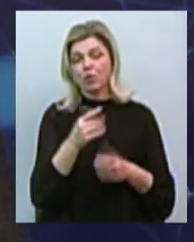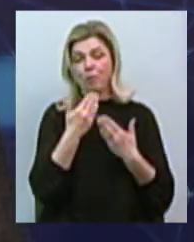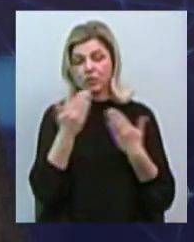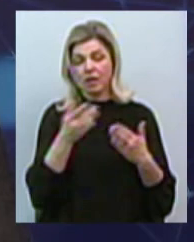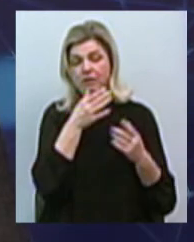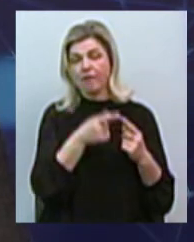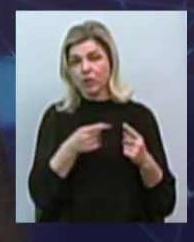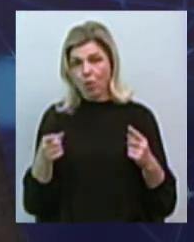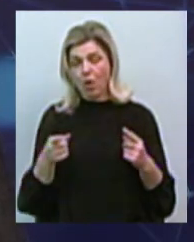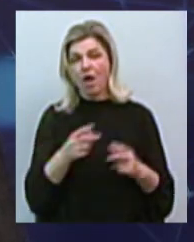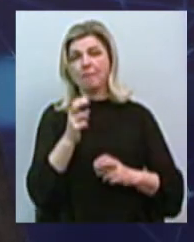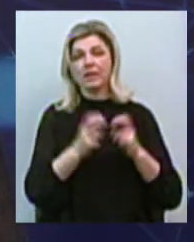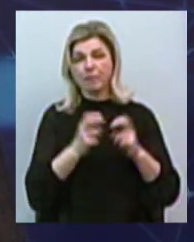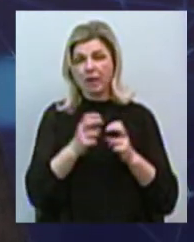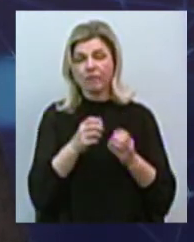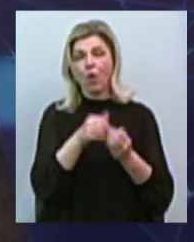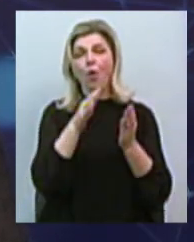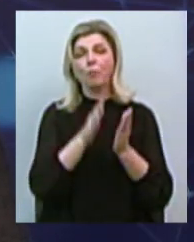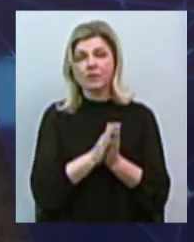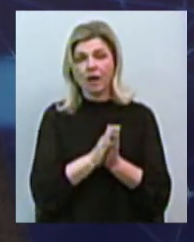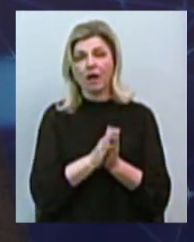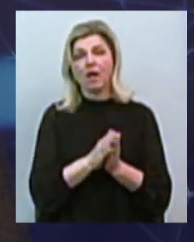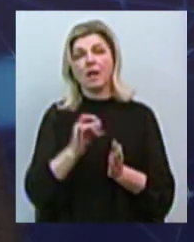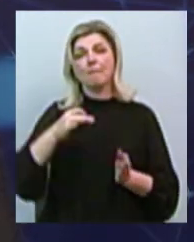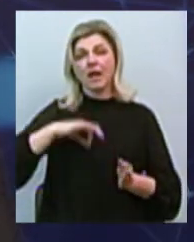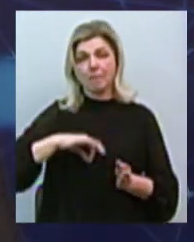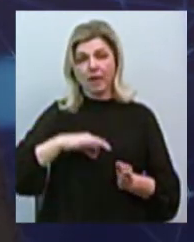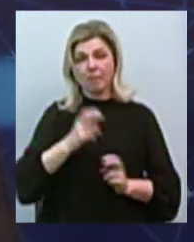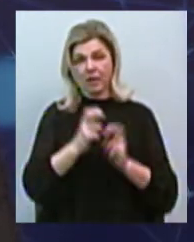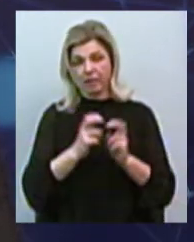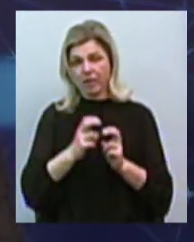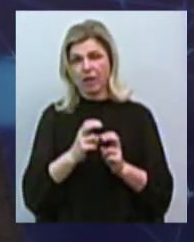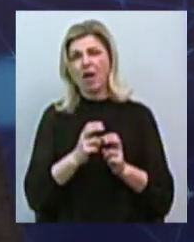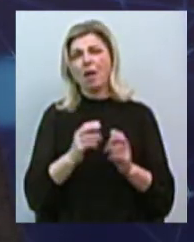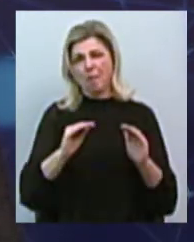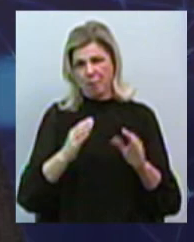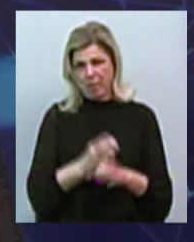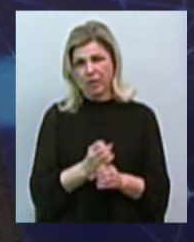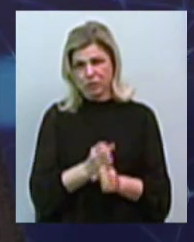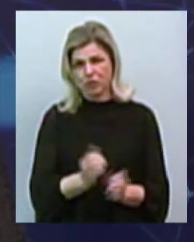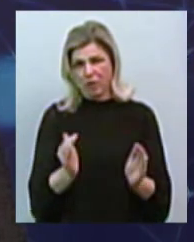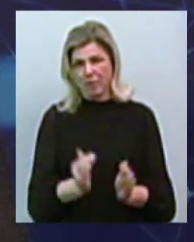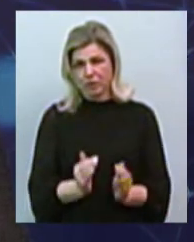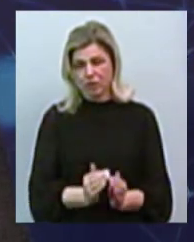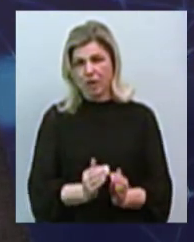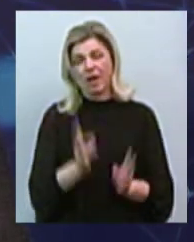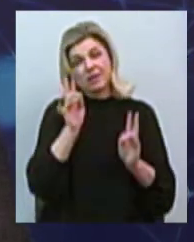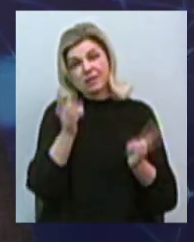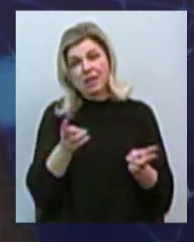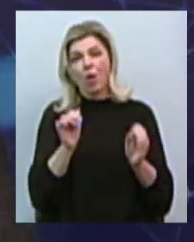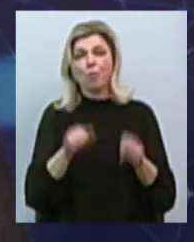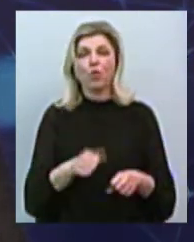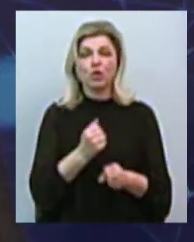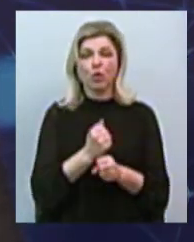ну, обсяги і прибуток підприємства невпинно зменшувався. Не знаю, або це робилося спеціально